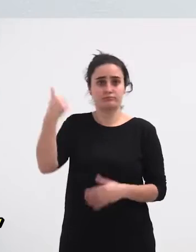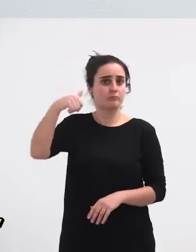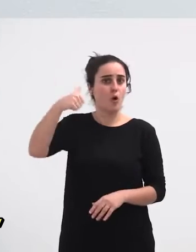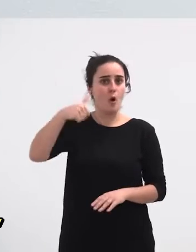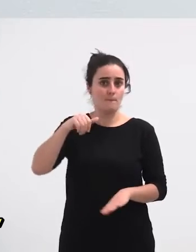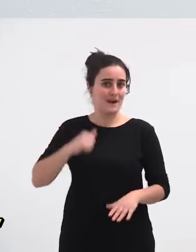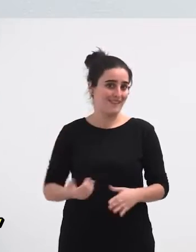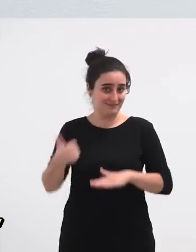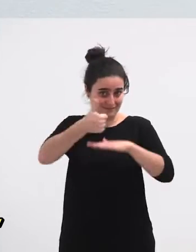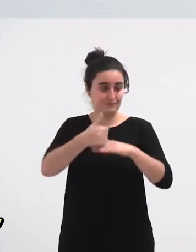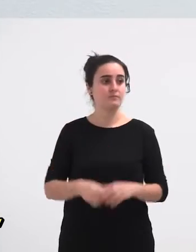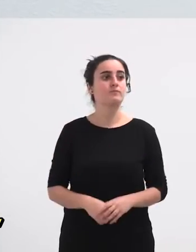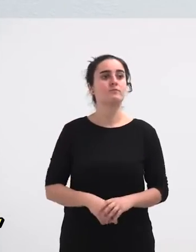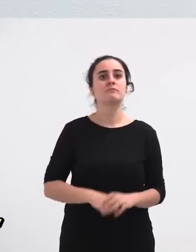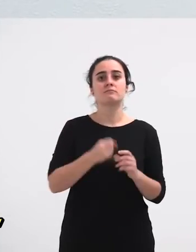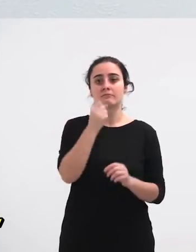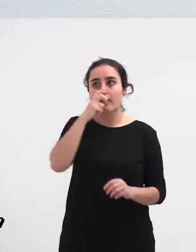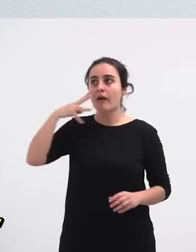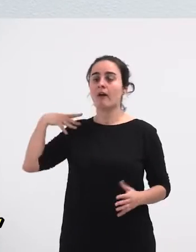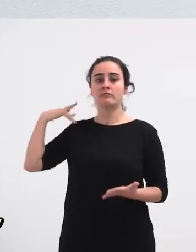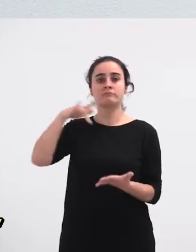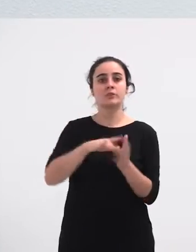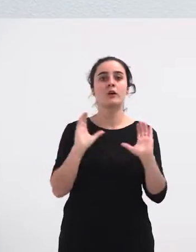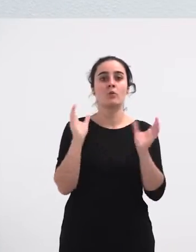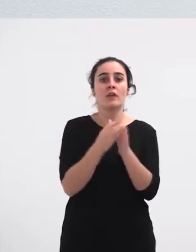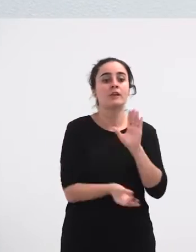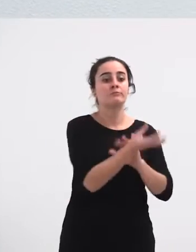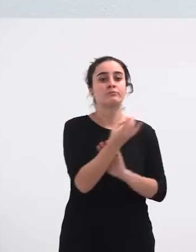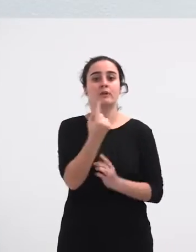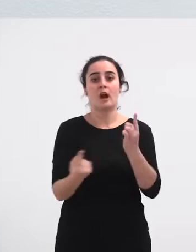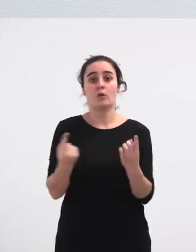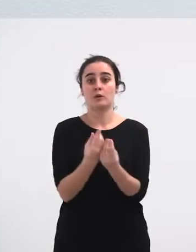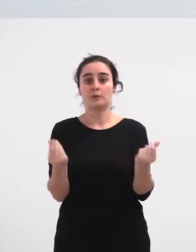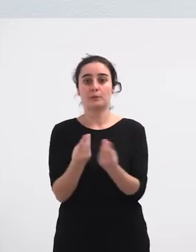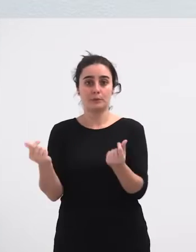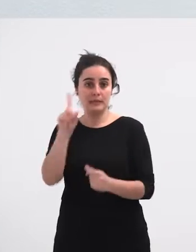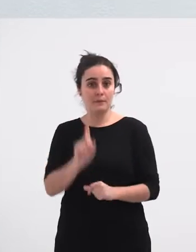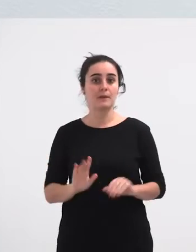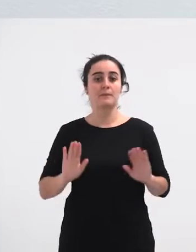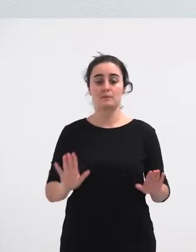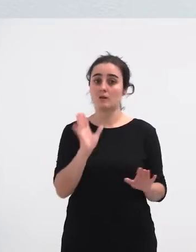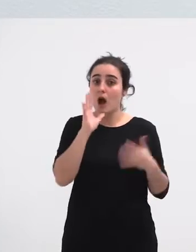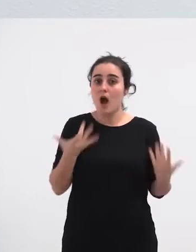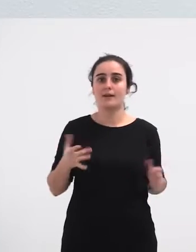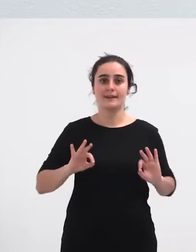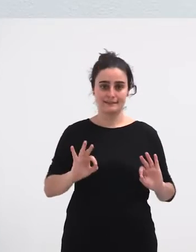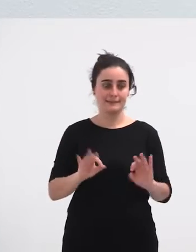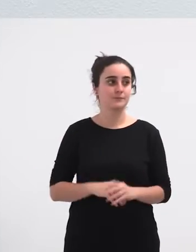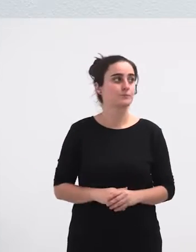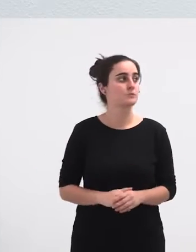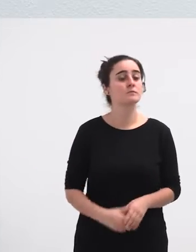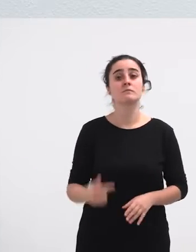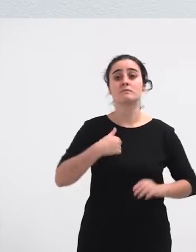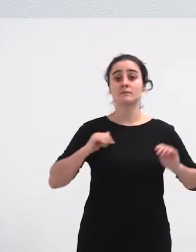kuadrillak sortuz dira, kuadrillak apurtzen joan dira, baina orain hori daukau Ni